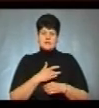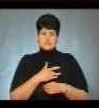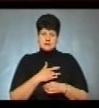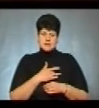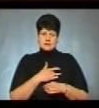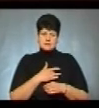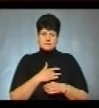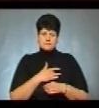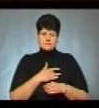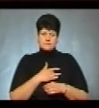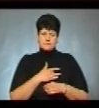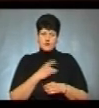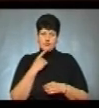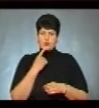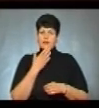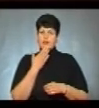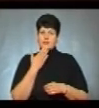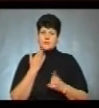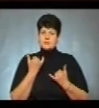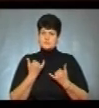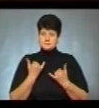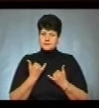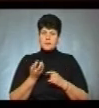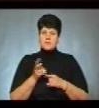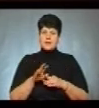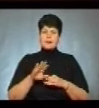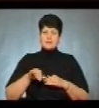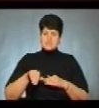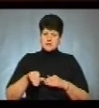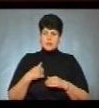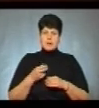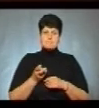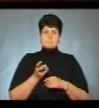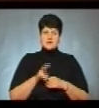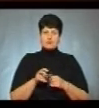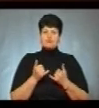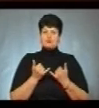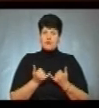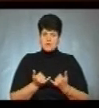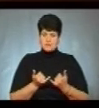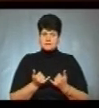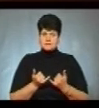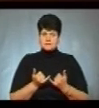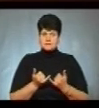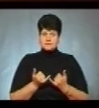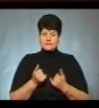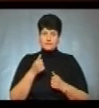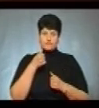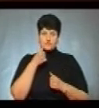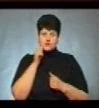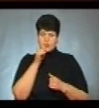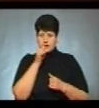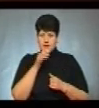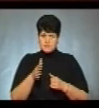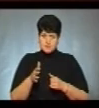тут. Кажуть, нема в наліччі, прийдете пізніше. Я прийшов ото сьогодні. Вчора не